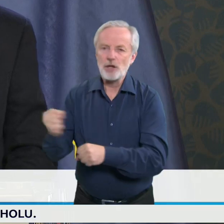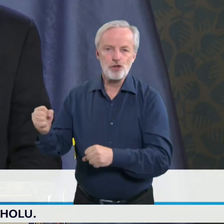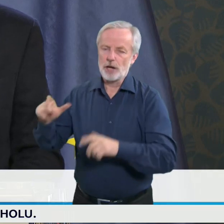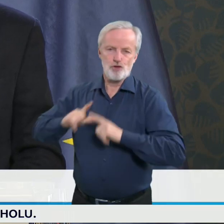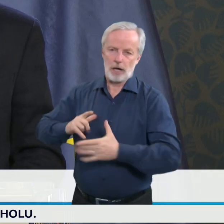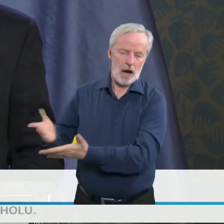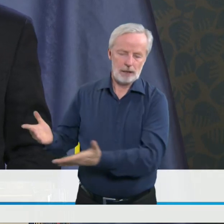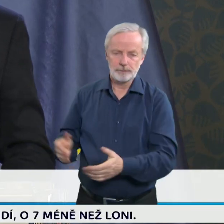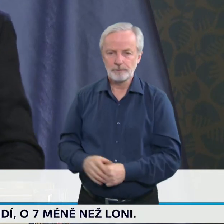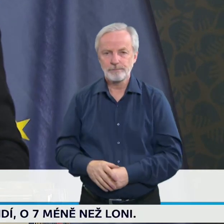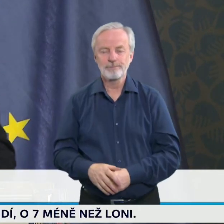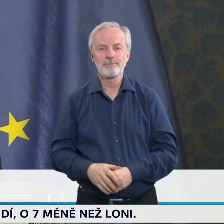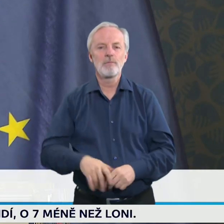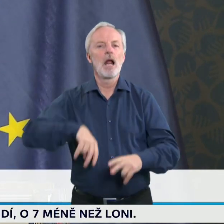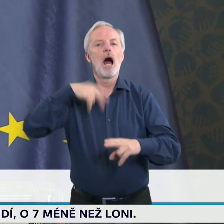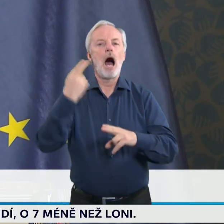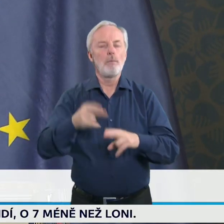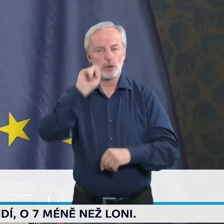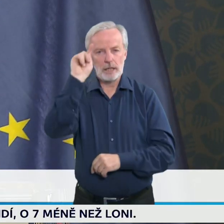dotaz, pan Bartoníček, Aktuálně.cz.